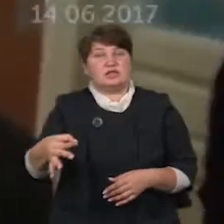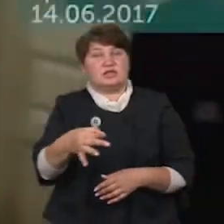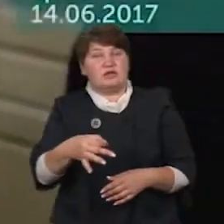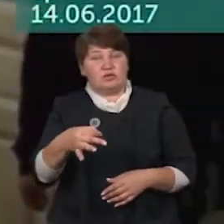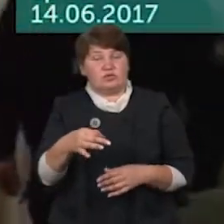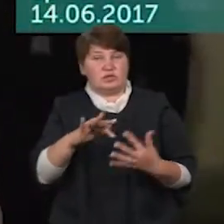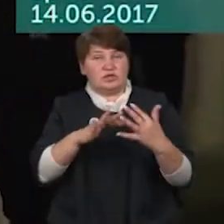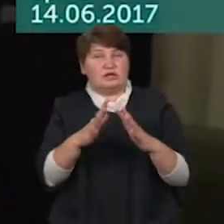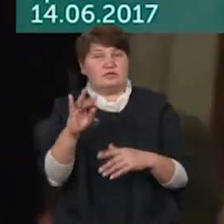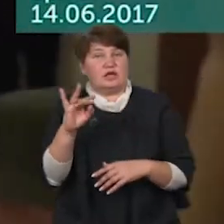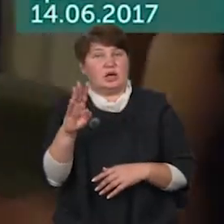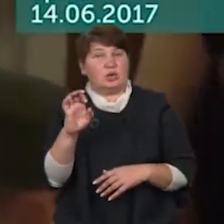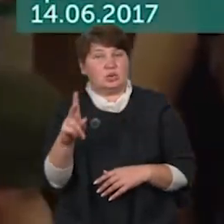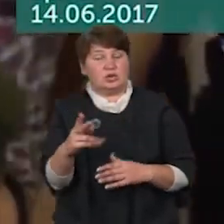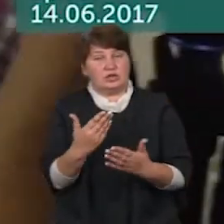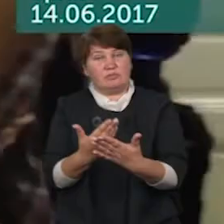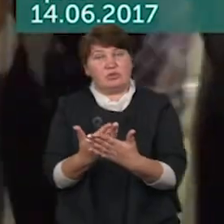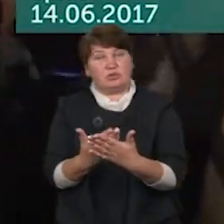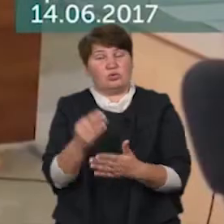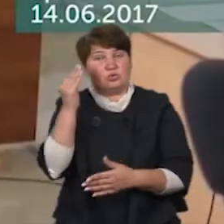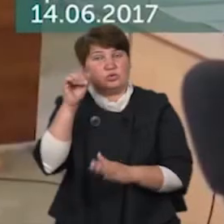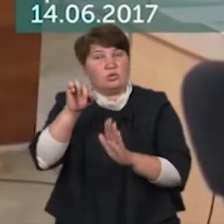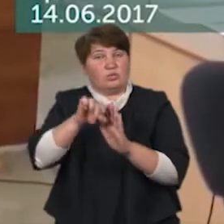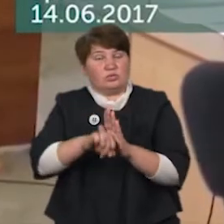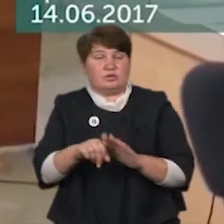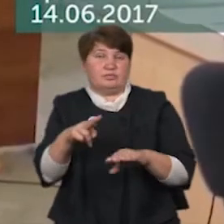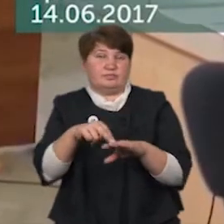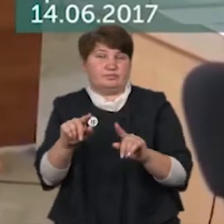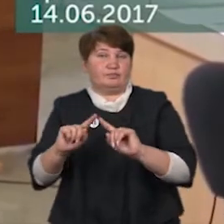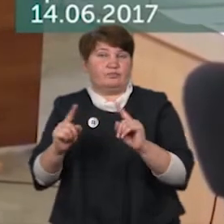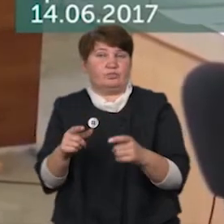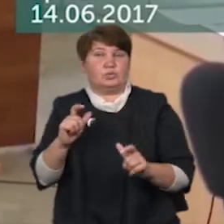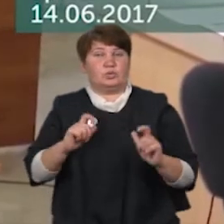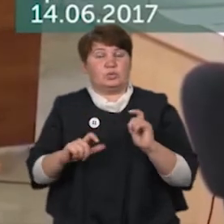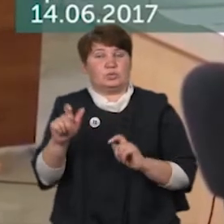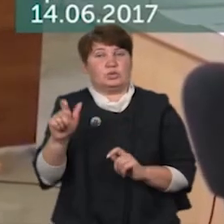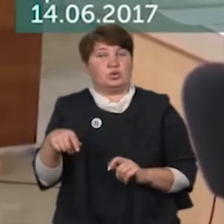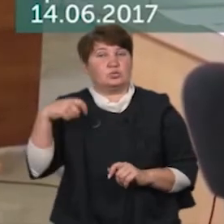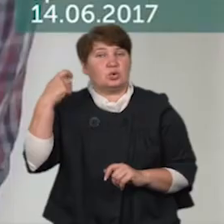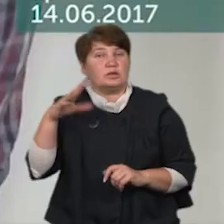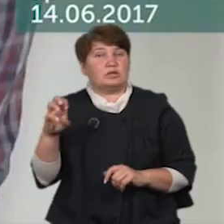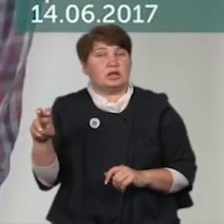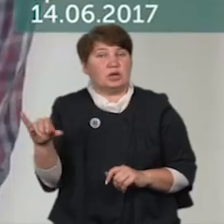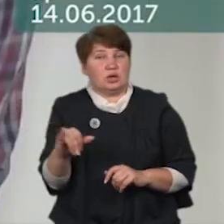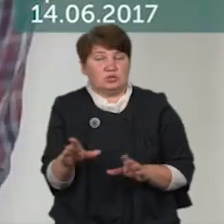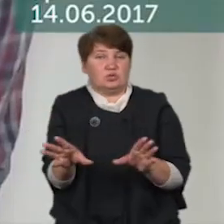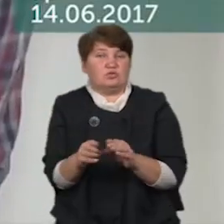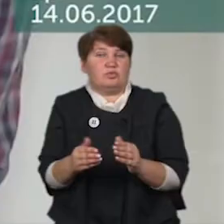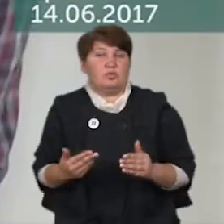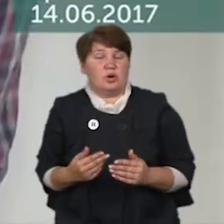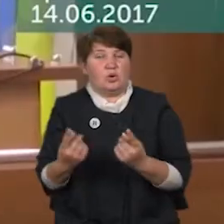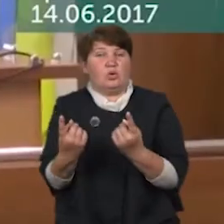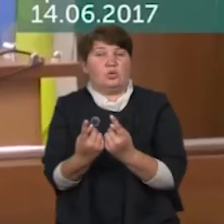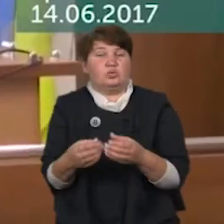району. Тоді за підозрою умисного вбивства правоохоронці затримали студента з Туркменістану, співмешканця та одногрупника